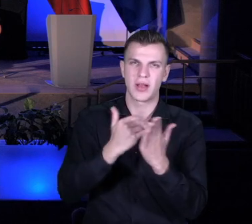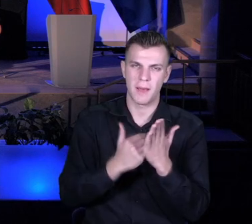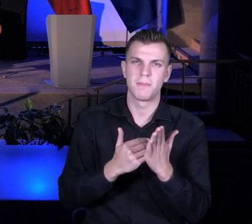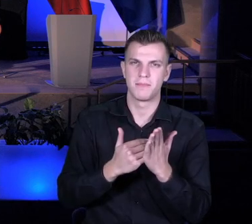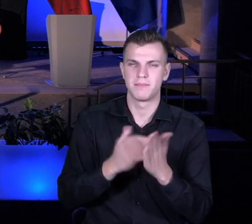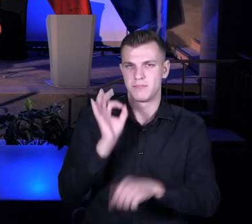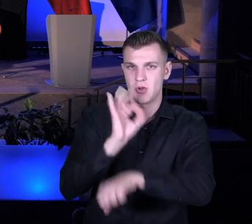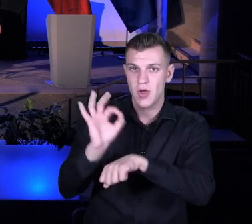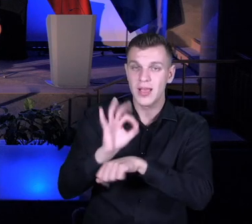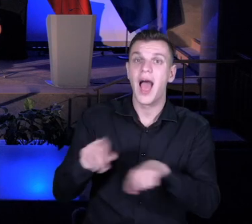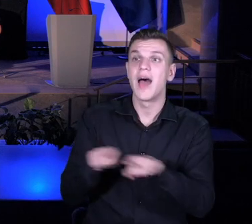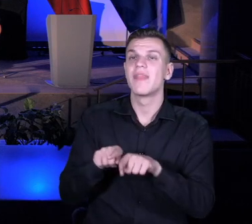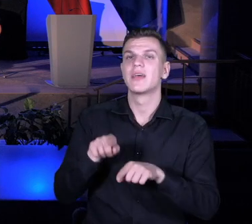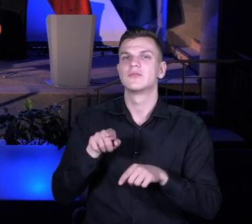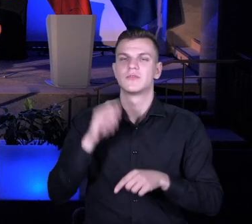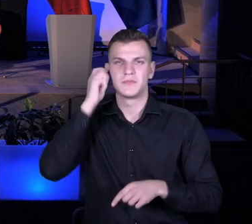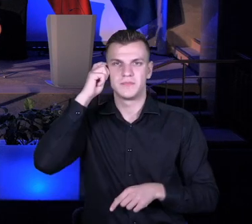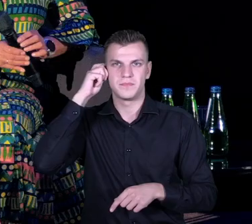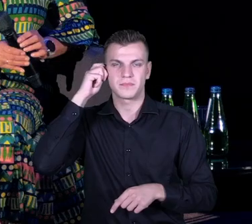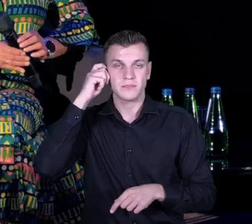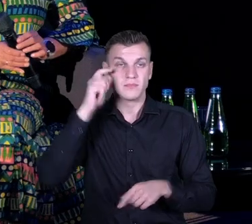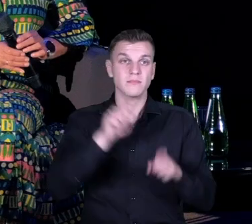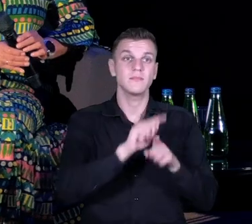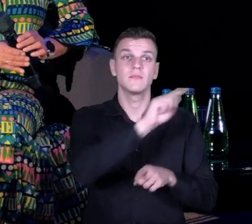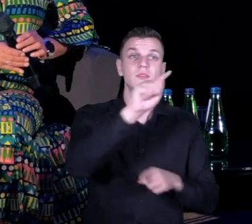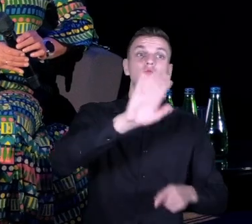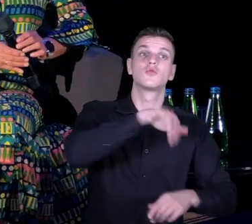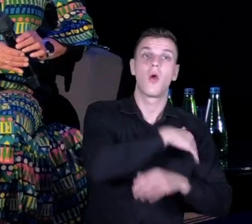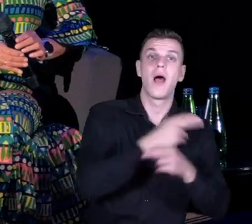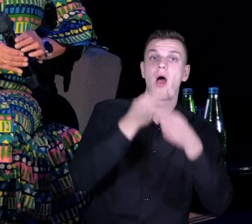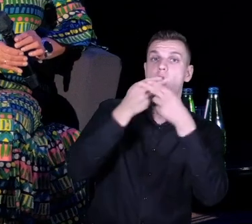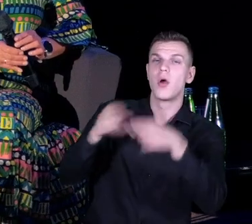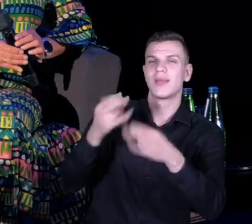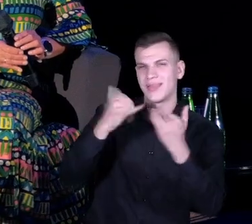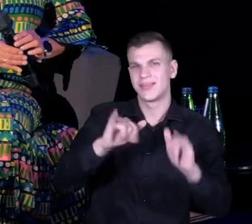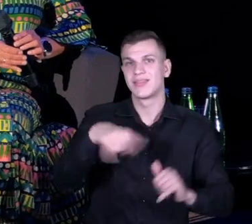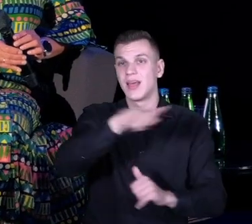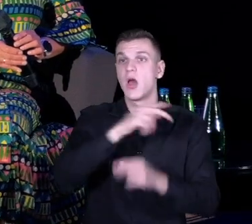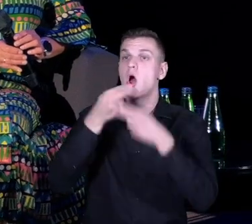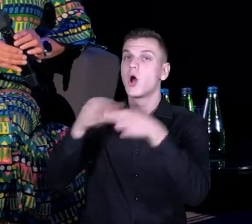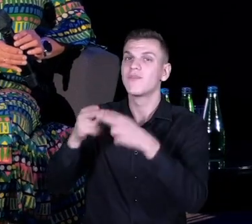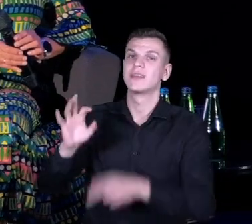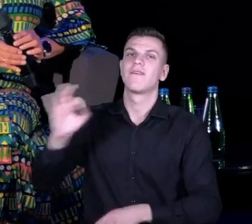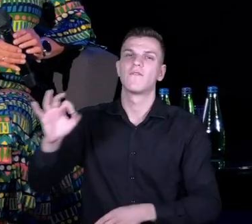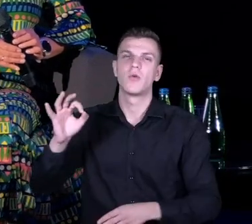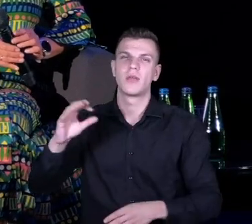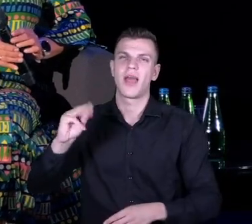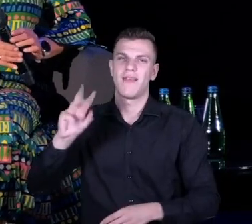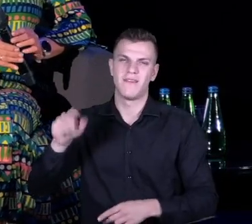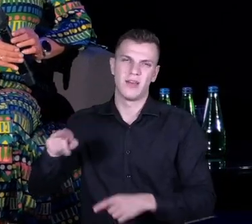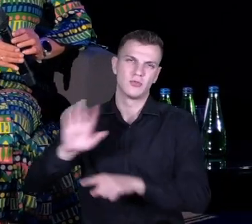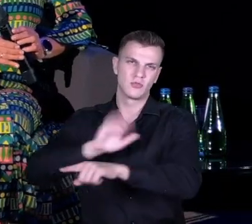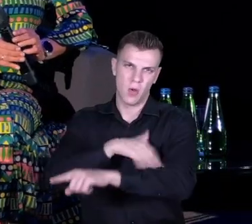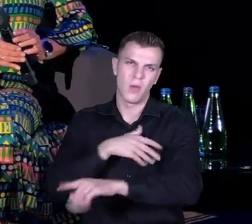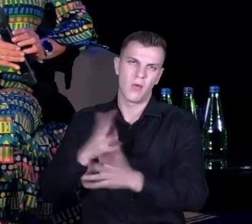szkoły, odwiedzały szkołę w Radowie Małym, którym Ewa była dyrektorką. To chyba rok już, prawda, jak